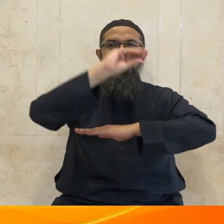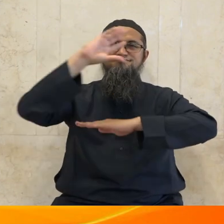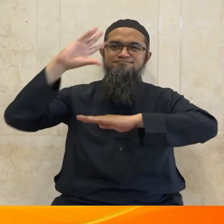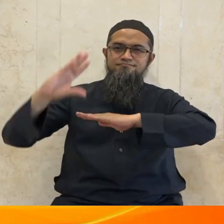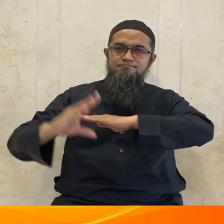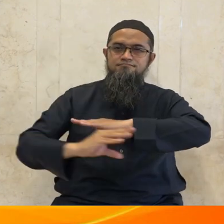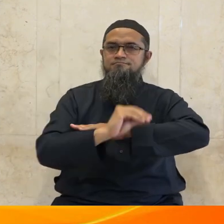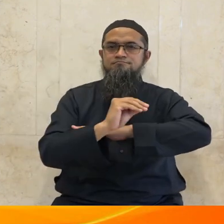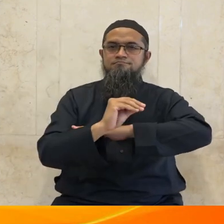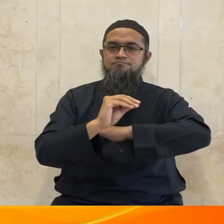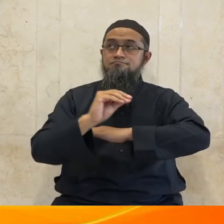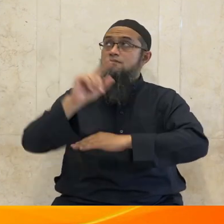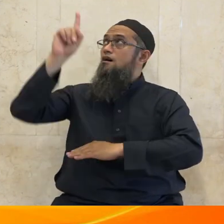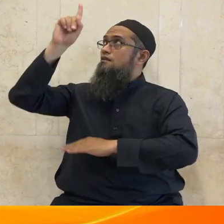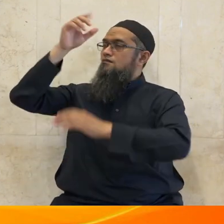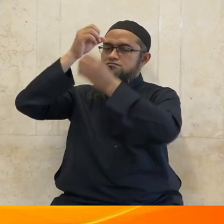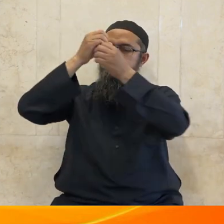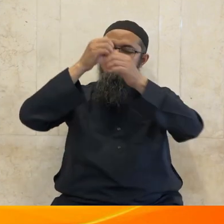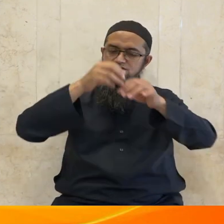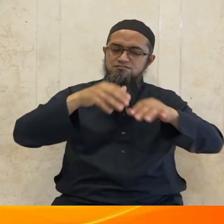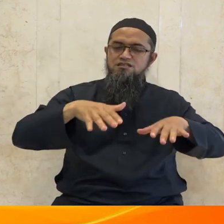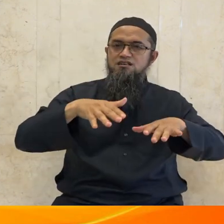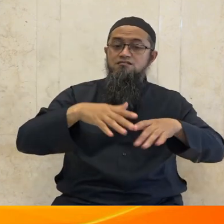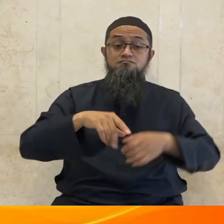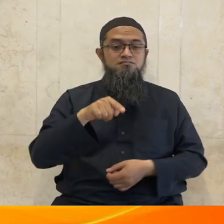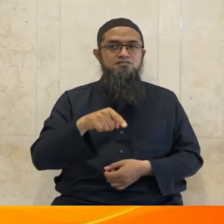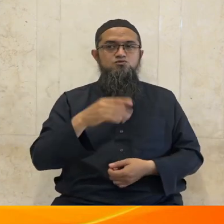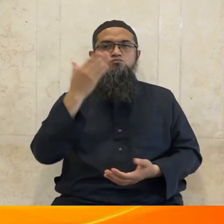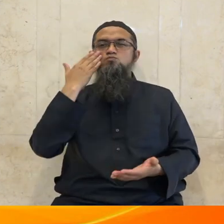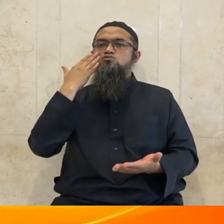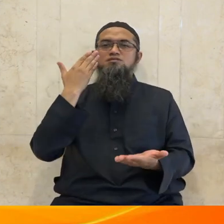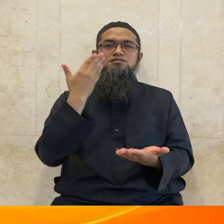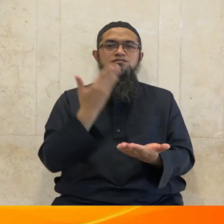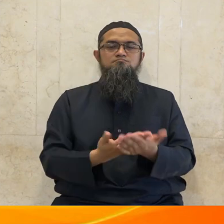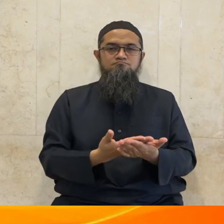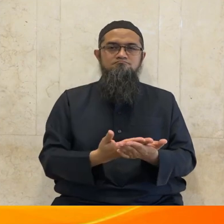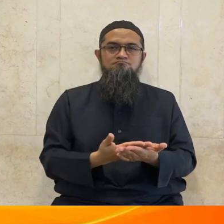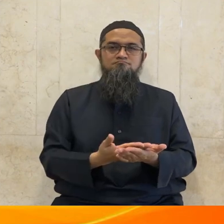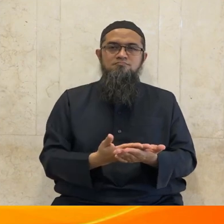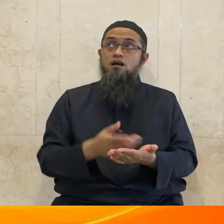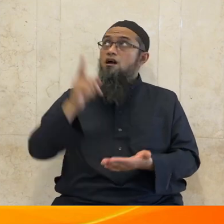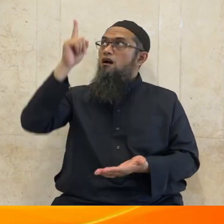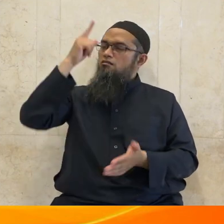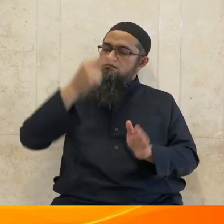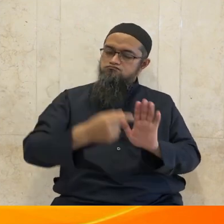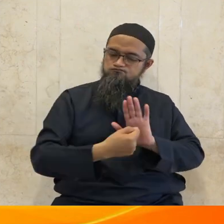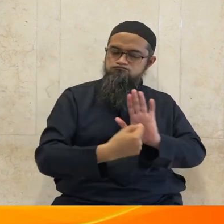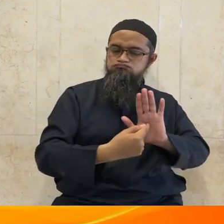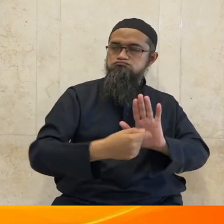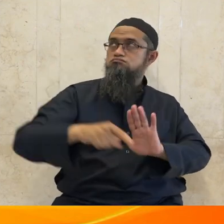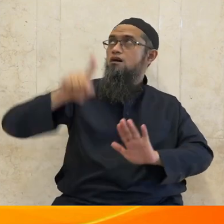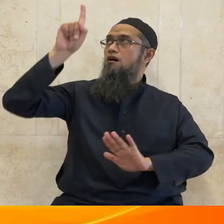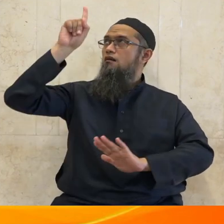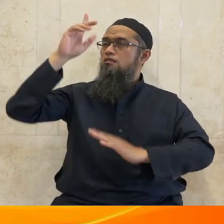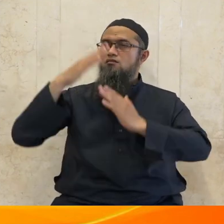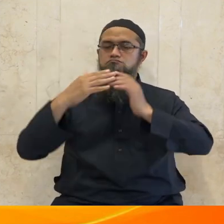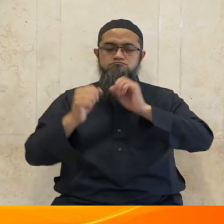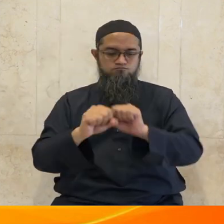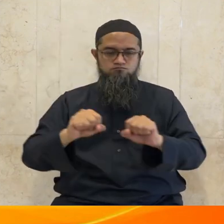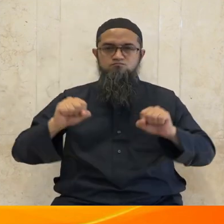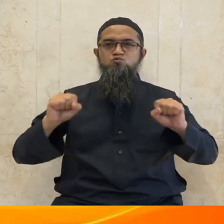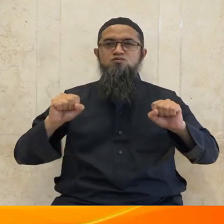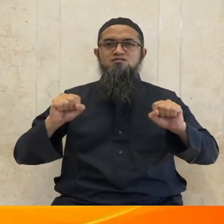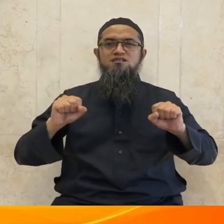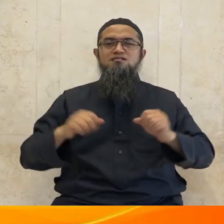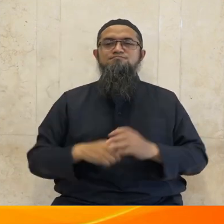tersebut di atas jelas diterangkan bahwa penciptaan langit dan bumi silih bergantinya malam dan siang yang sehari